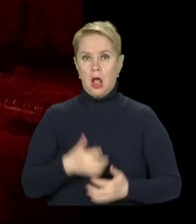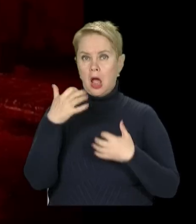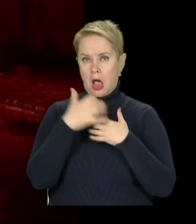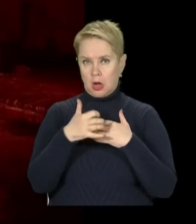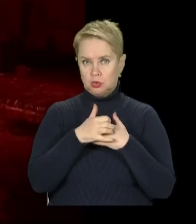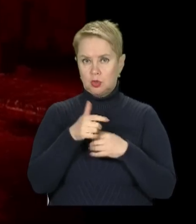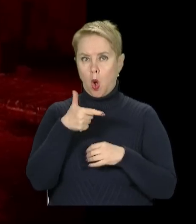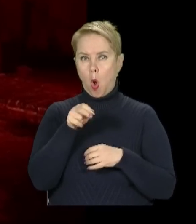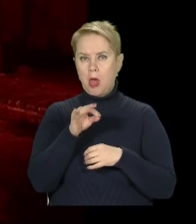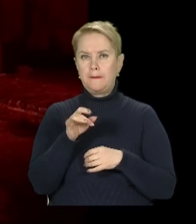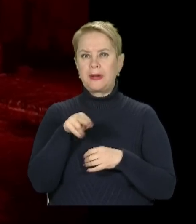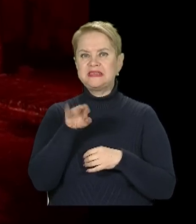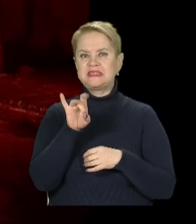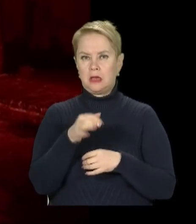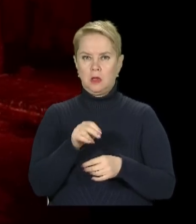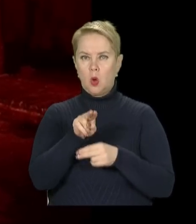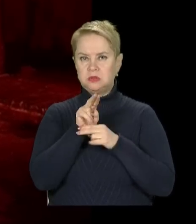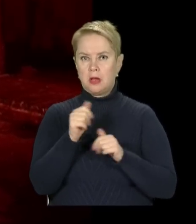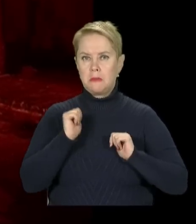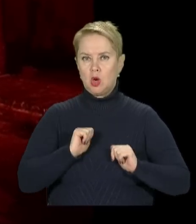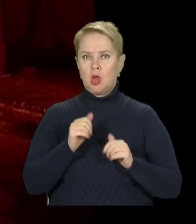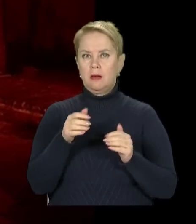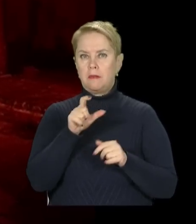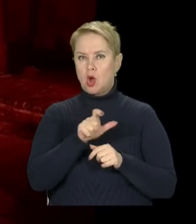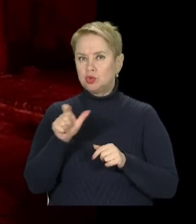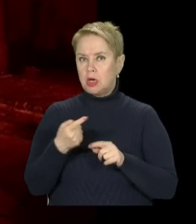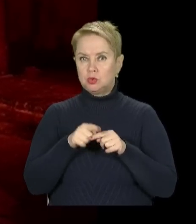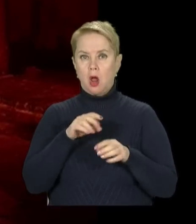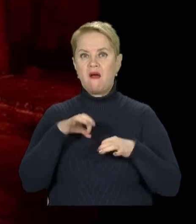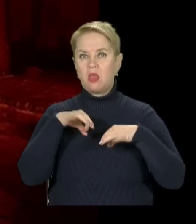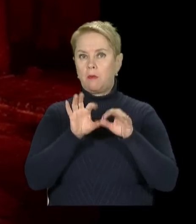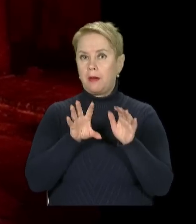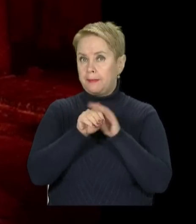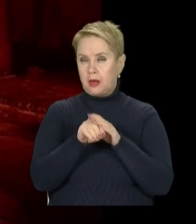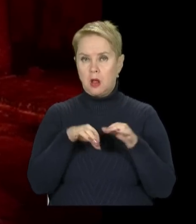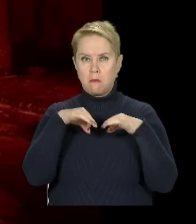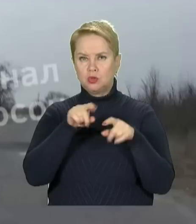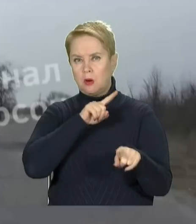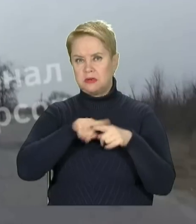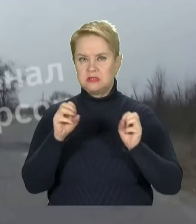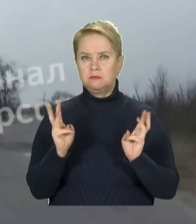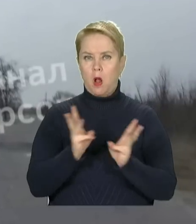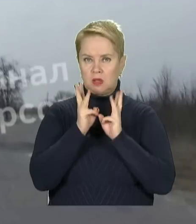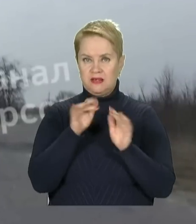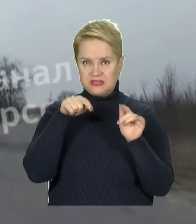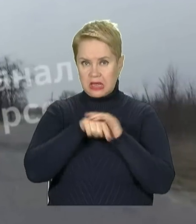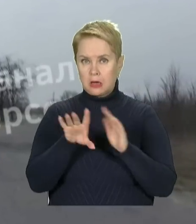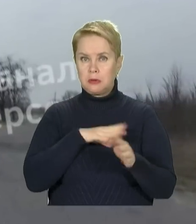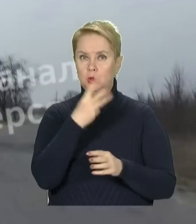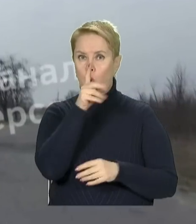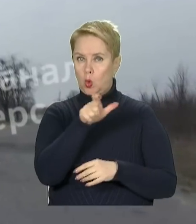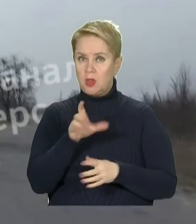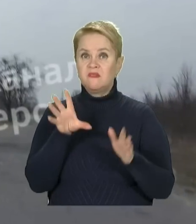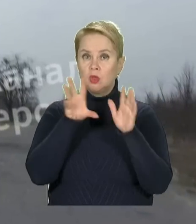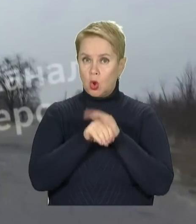Херсонщині в голій пристані окупанти обстріляли мирних мешканців, які пересувалися автомобілем. Машина миттєво спалахнула. Всередині було троє